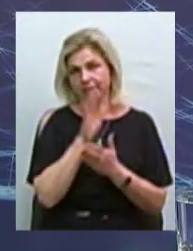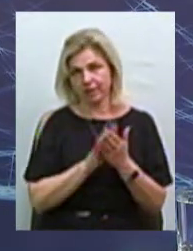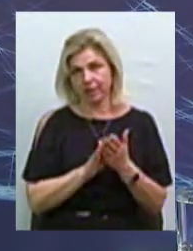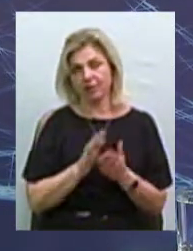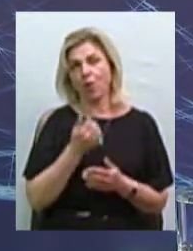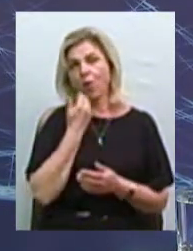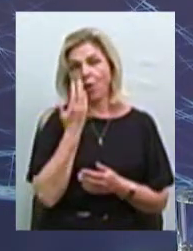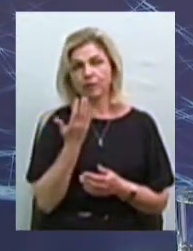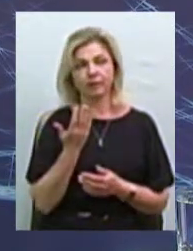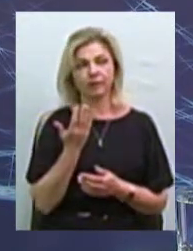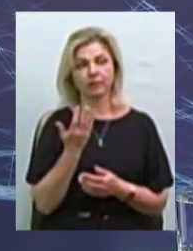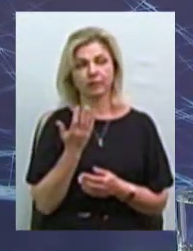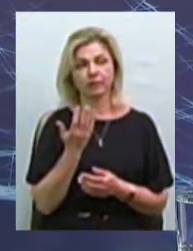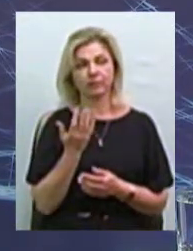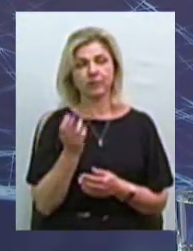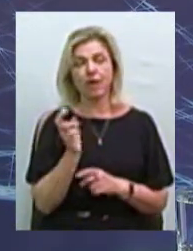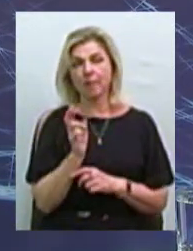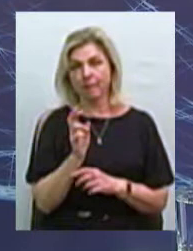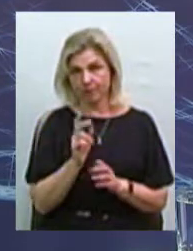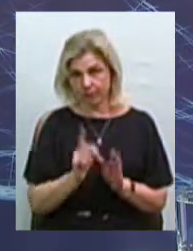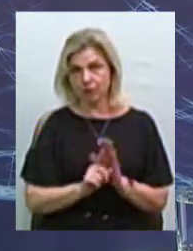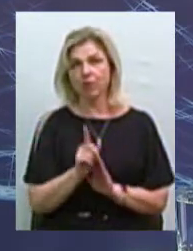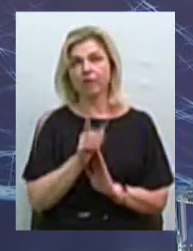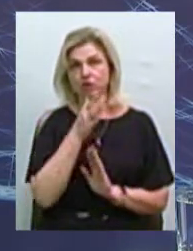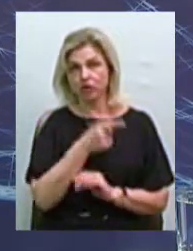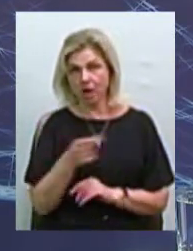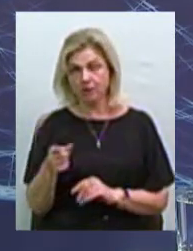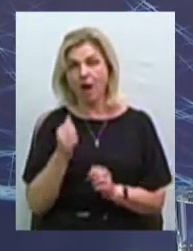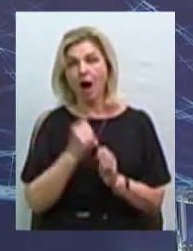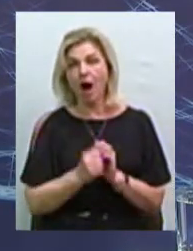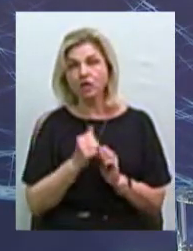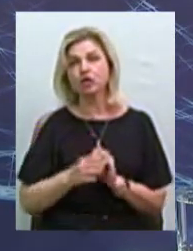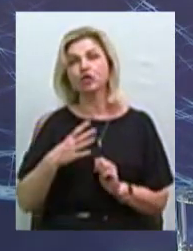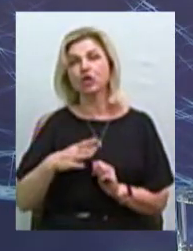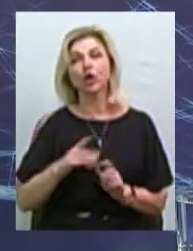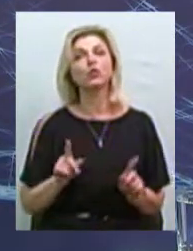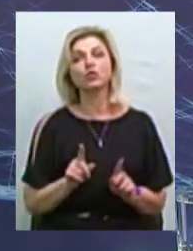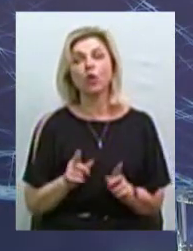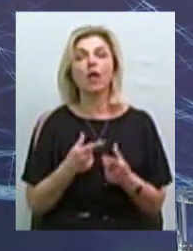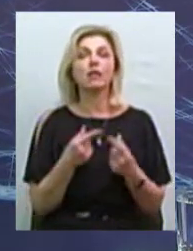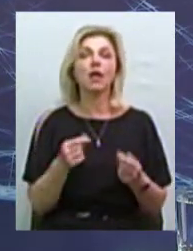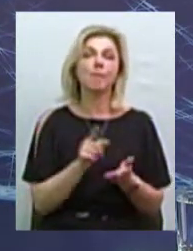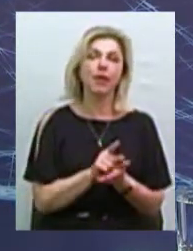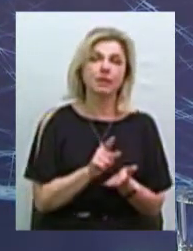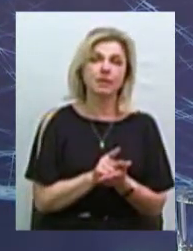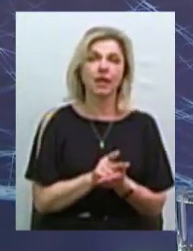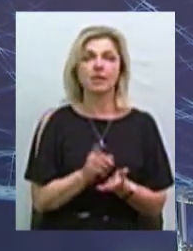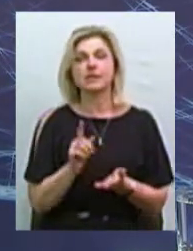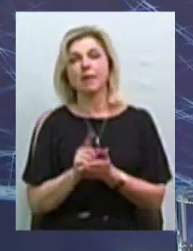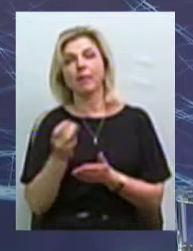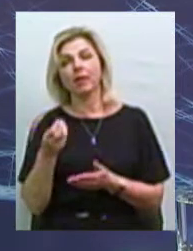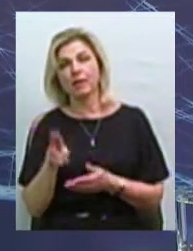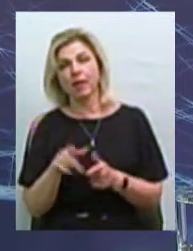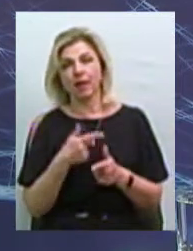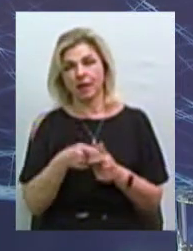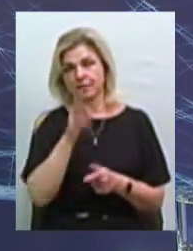приходить певний час, кожен що чекає, а де пенсія, стипендія або заробітна